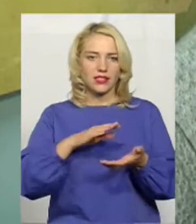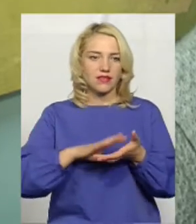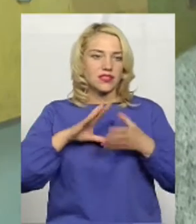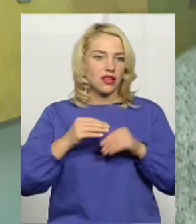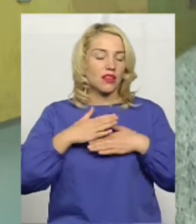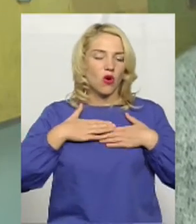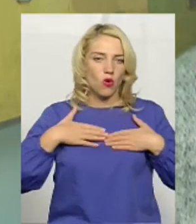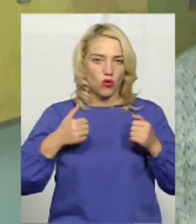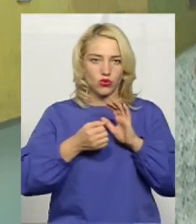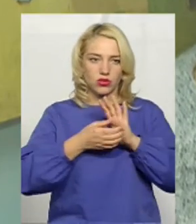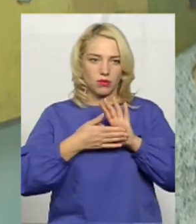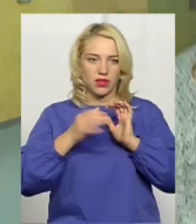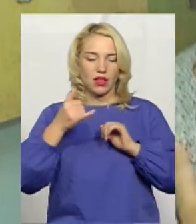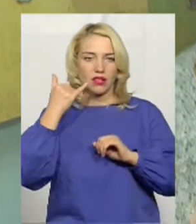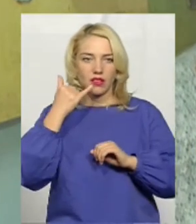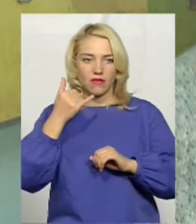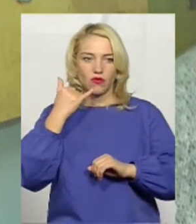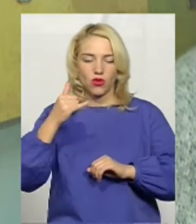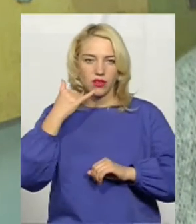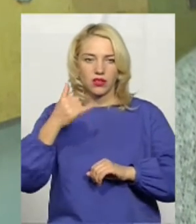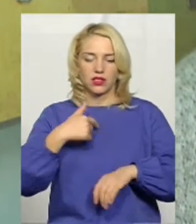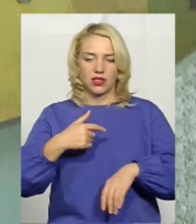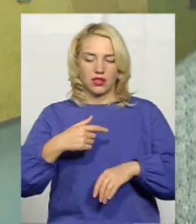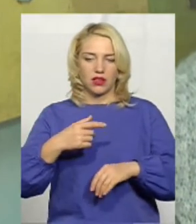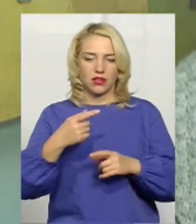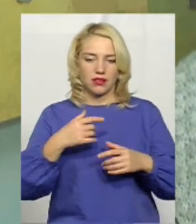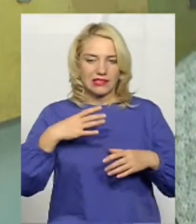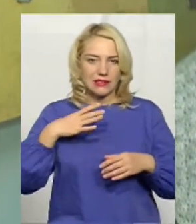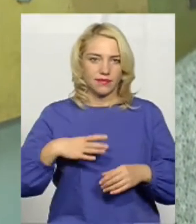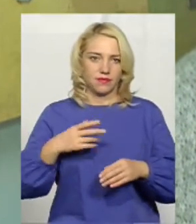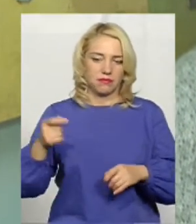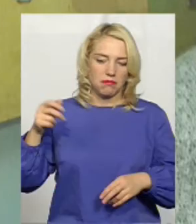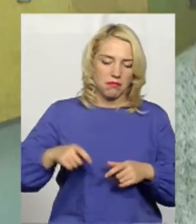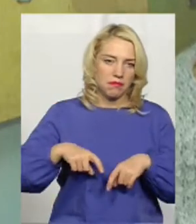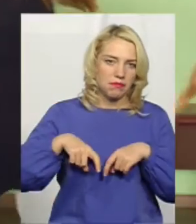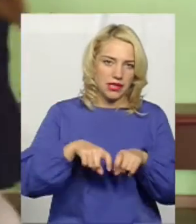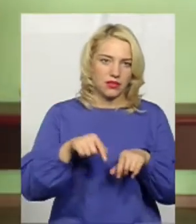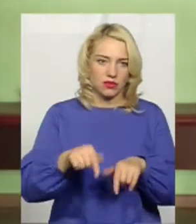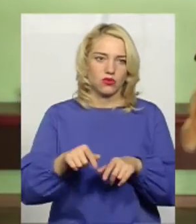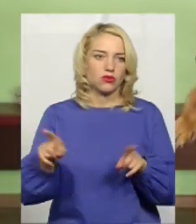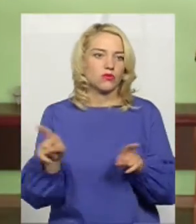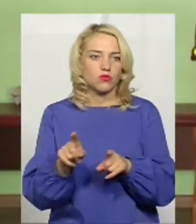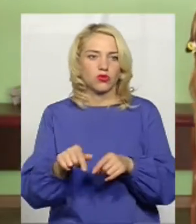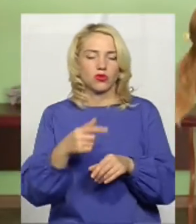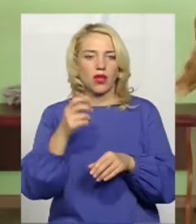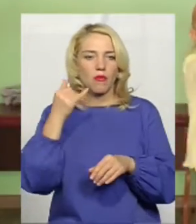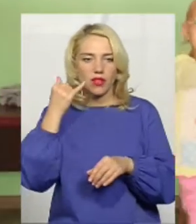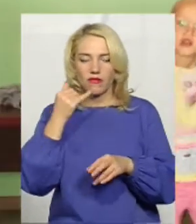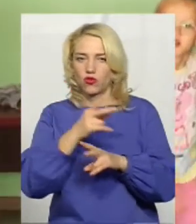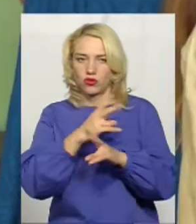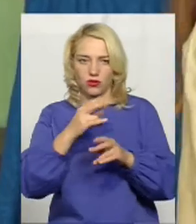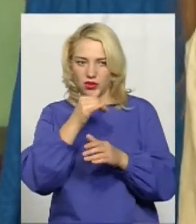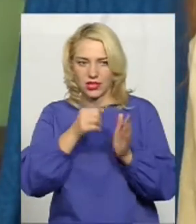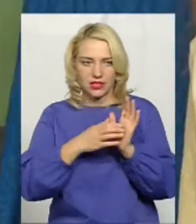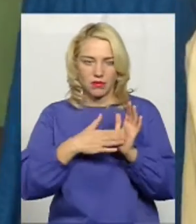записувати. По телефоні я дзвонила, мусила приїхати зараз, бо через телефон ніхто не записує. З другої спроби потрапила на